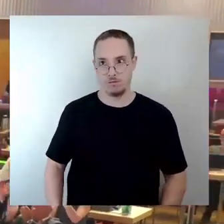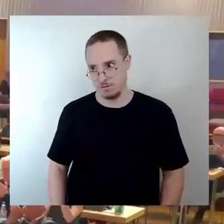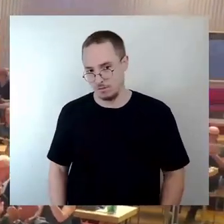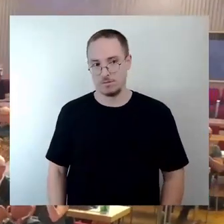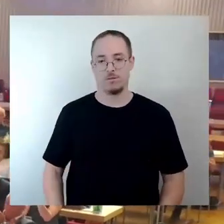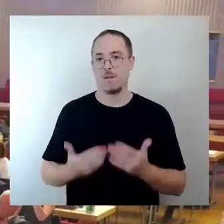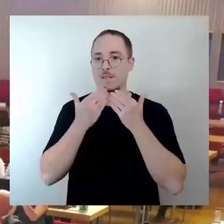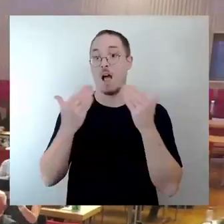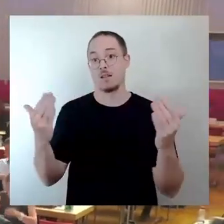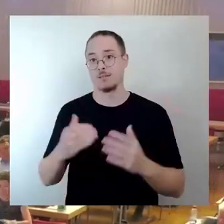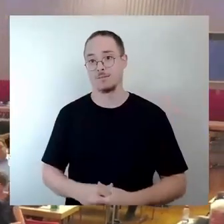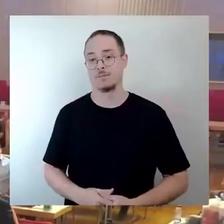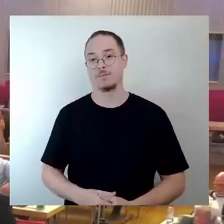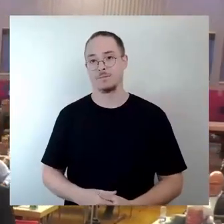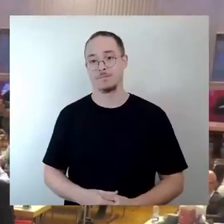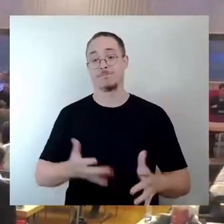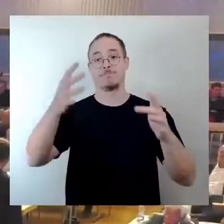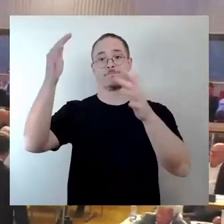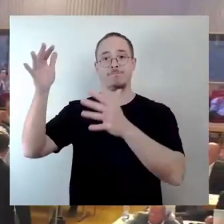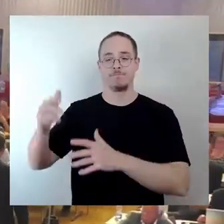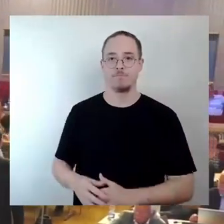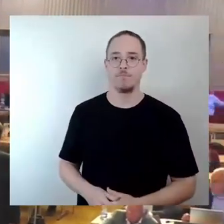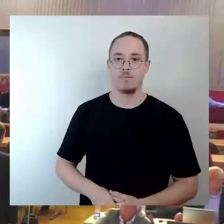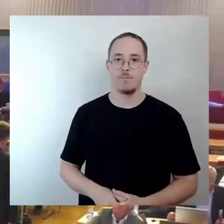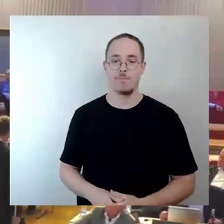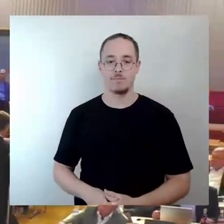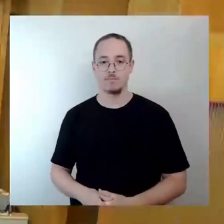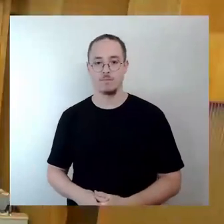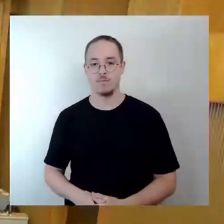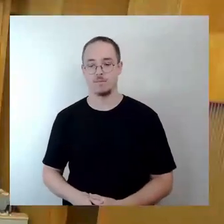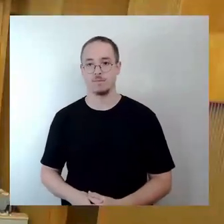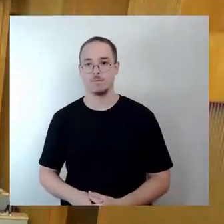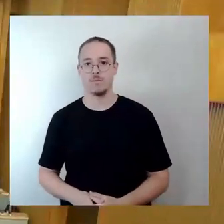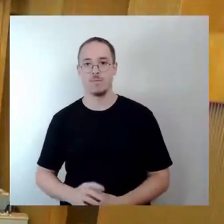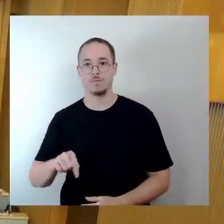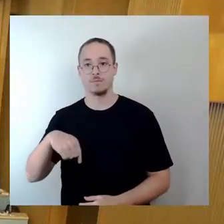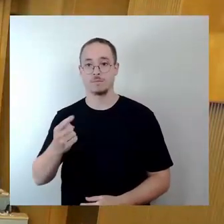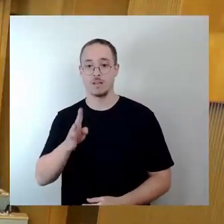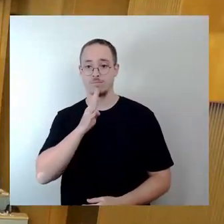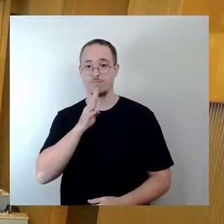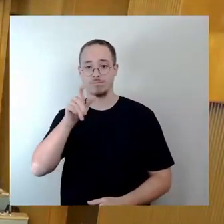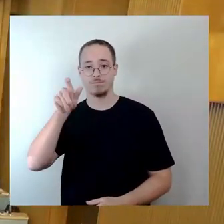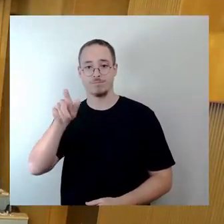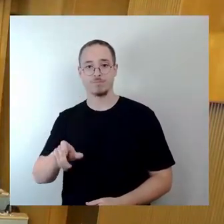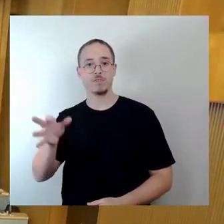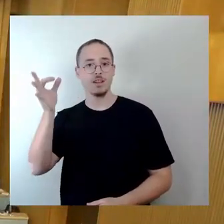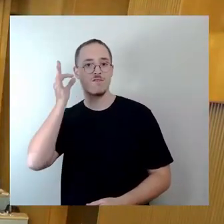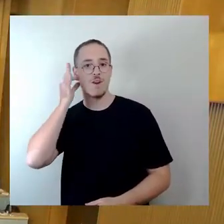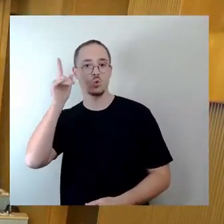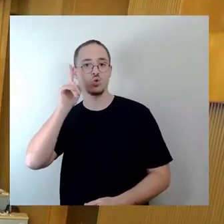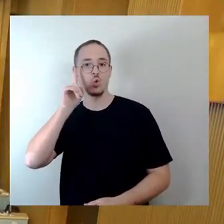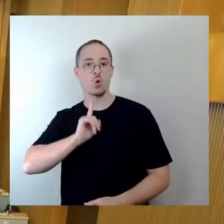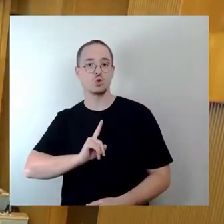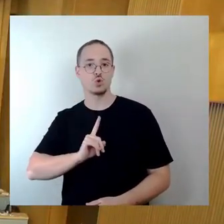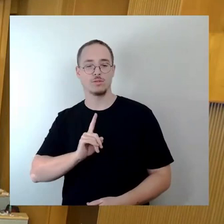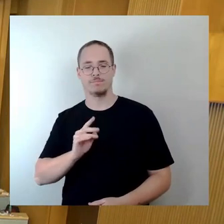Dann wäre die nächste Rednerin, Frau Dr. Geitsch, Fraktion Die Linke. Dann wäre die SPD, wurde Frau Sturm